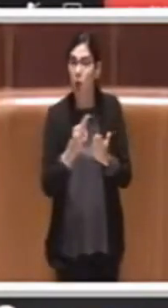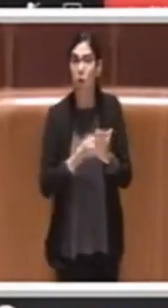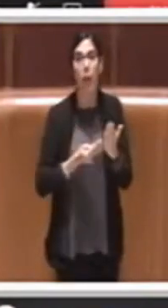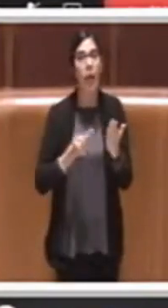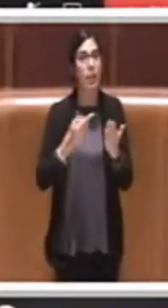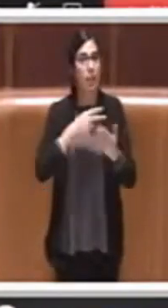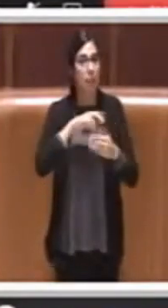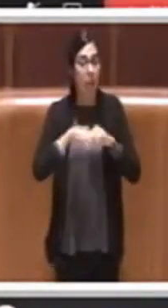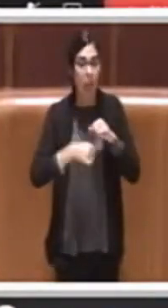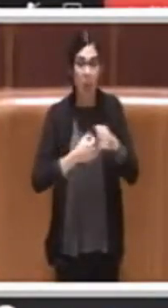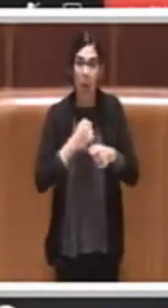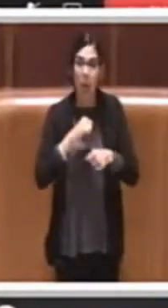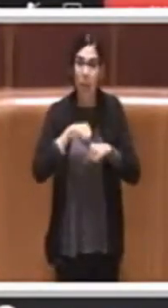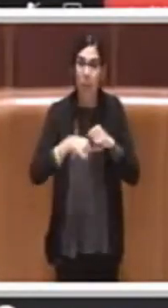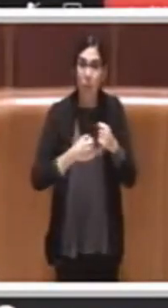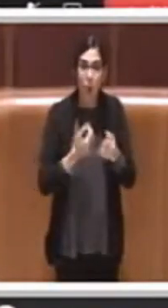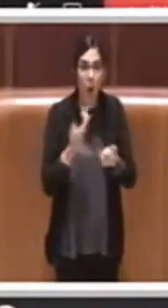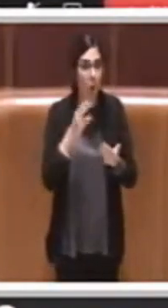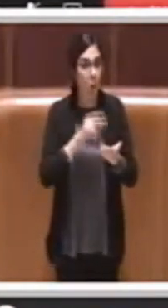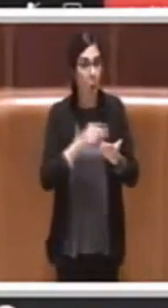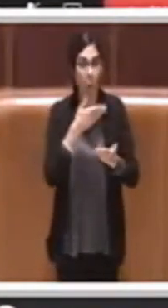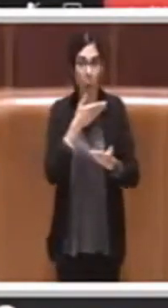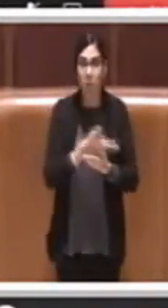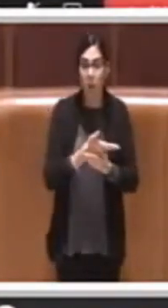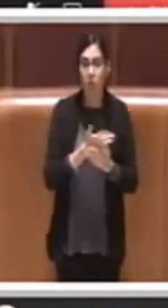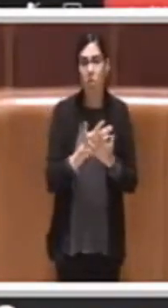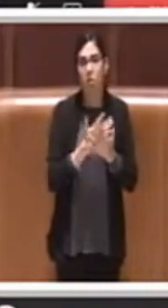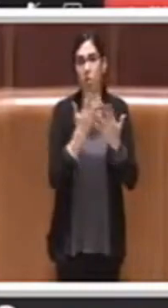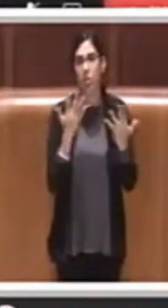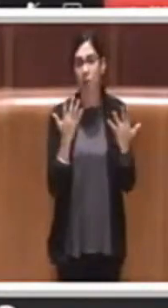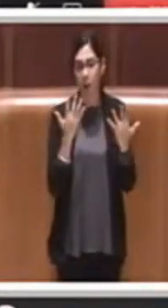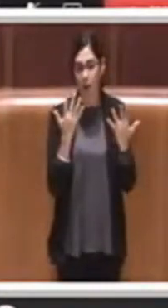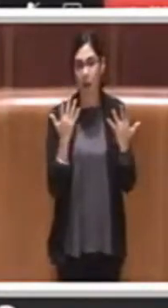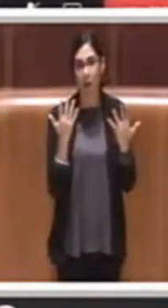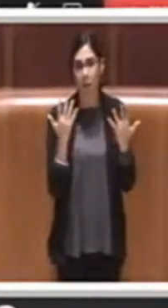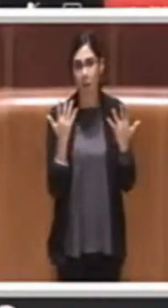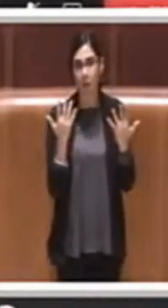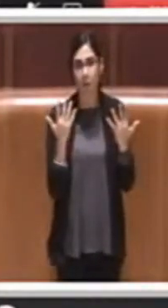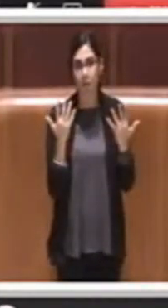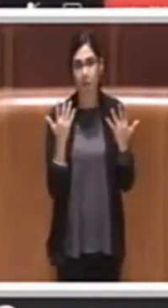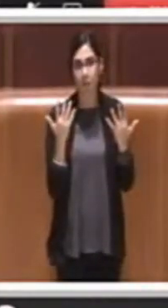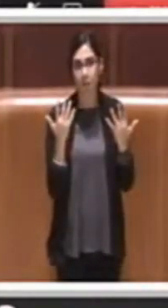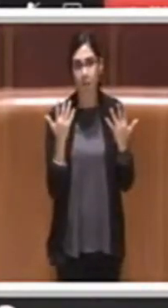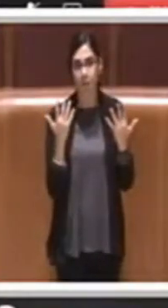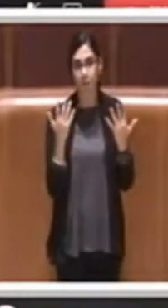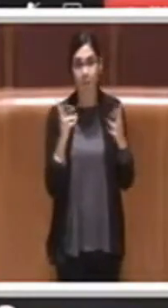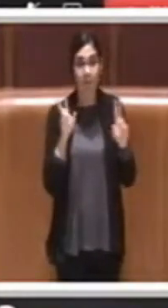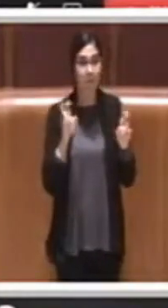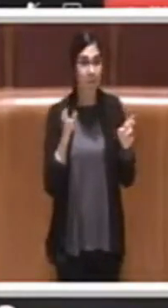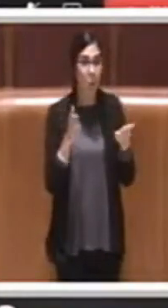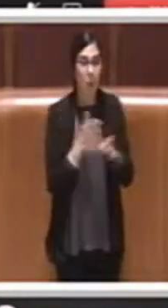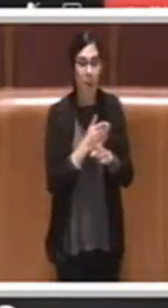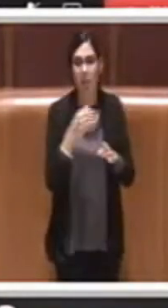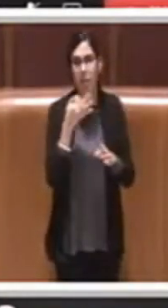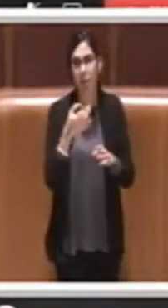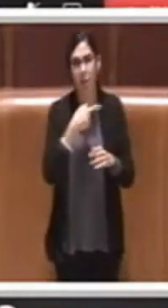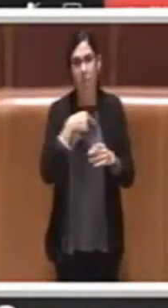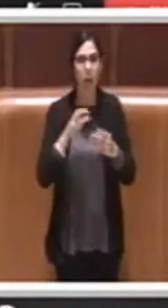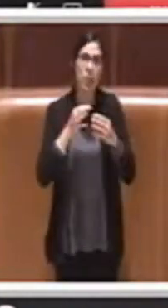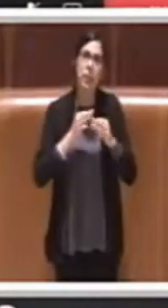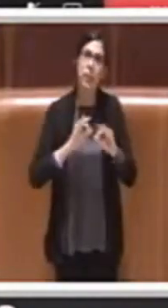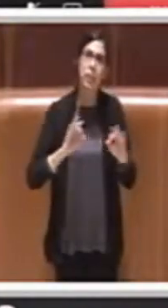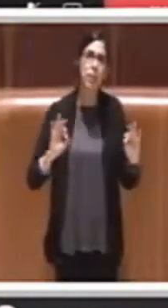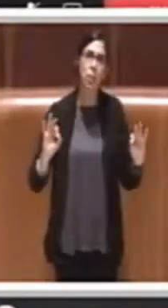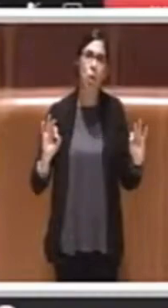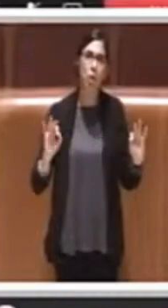azioni che dovrà intraprendere questo ufficio, come al solito per qualsiasi tema, come sempre siamo disponibili